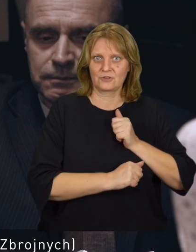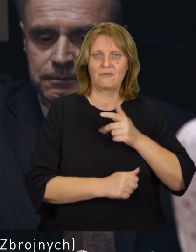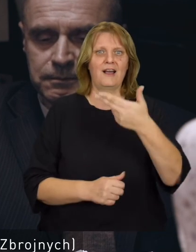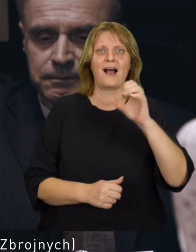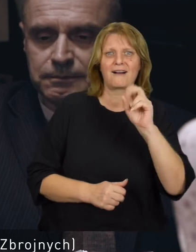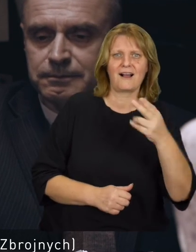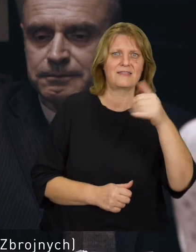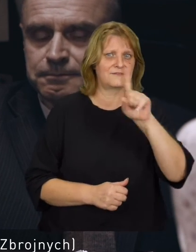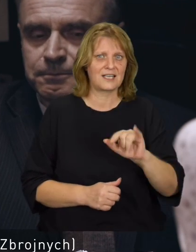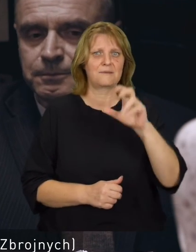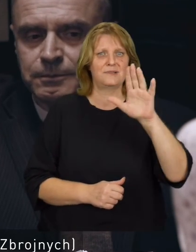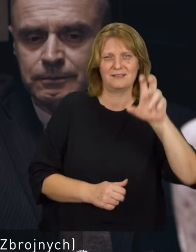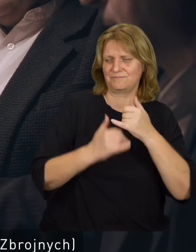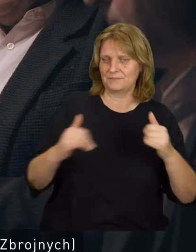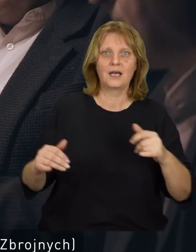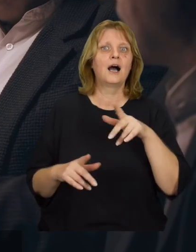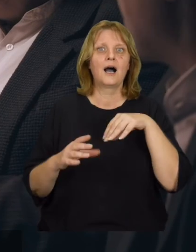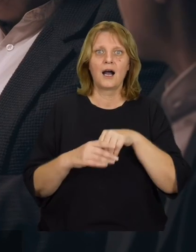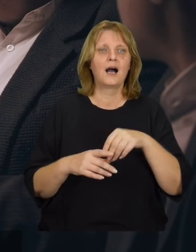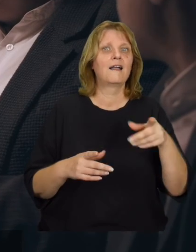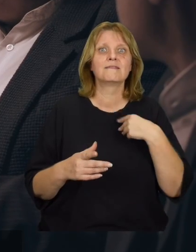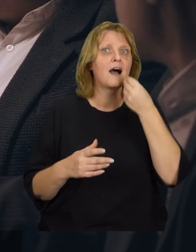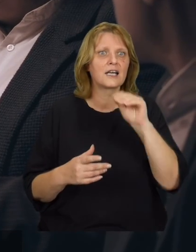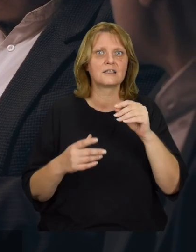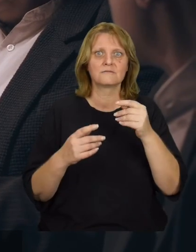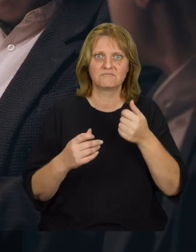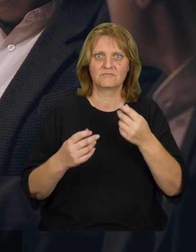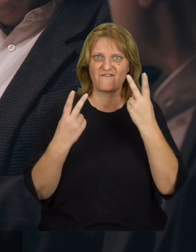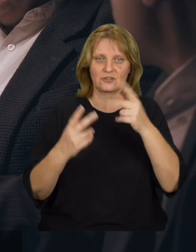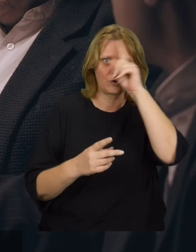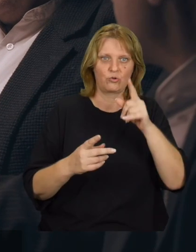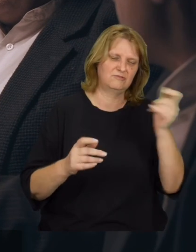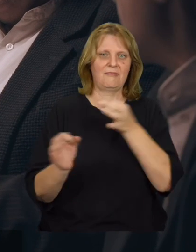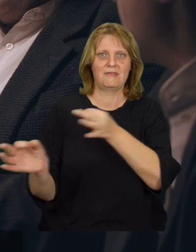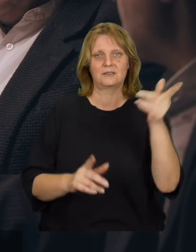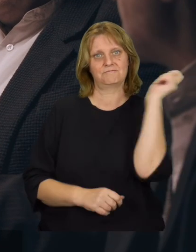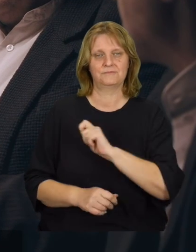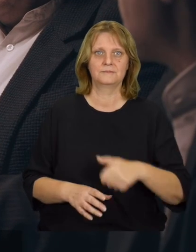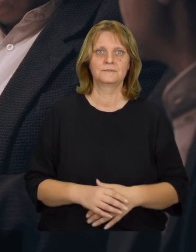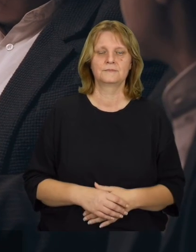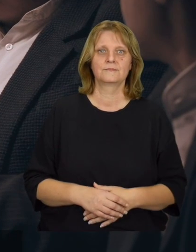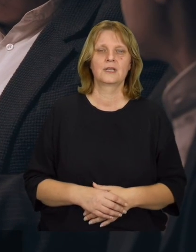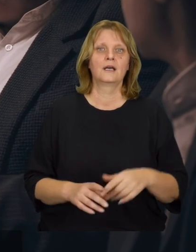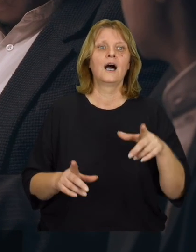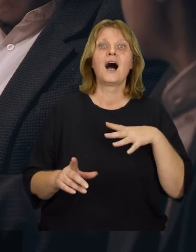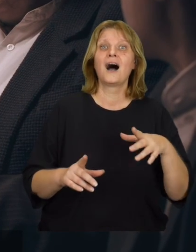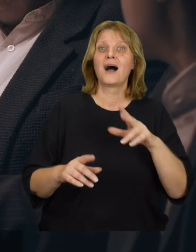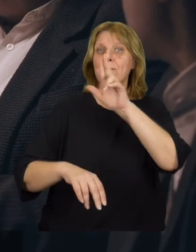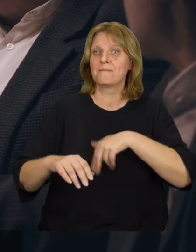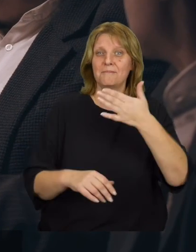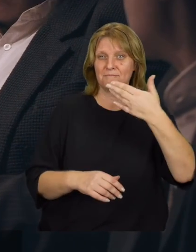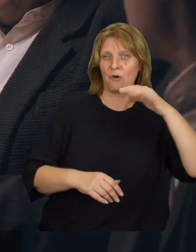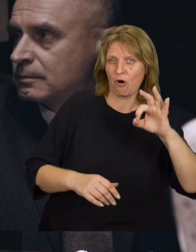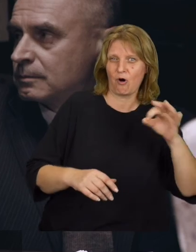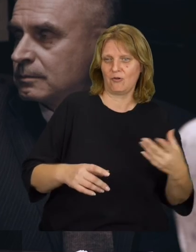AK-owców, NSZ-owców, byłych Wachowców. No i wartościowszych ludzi mordują od razu. Postawunki milicji obsadzają